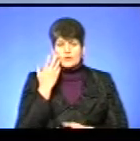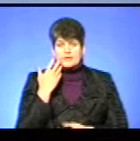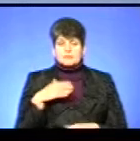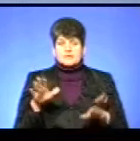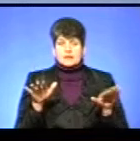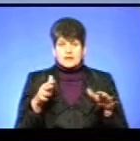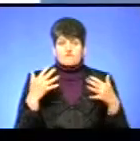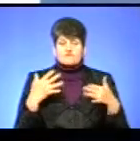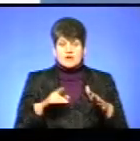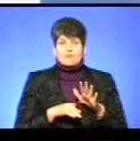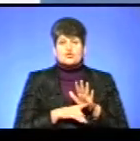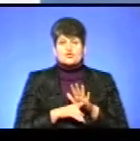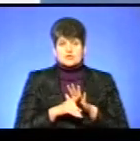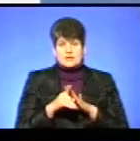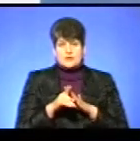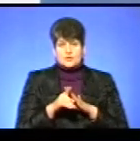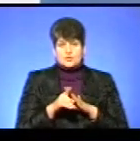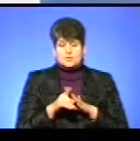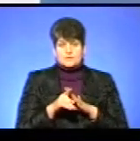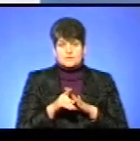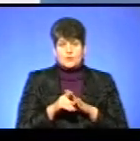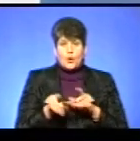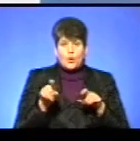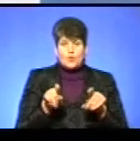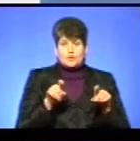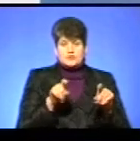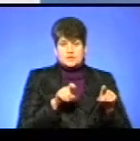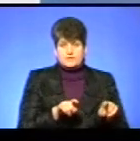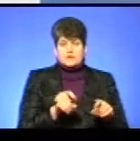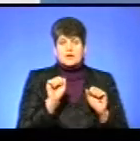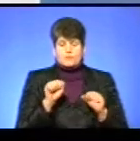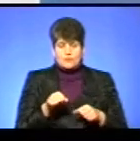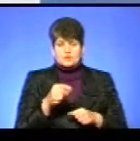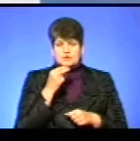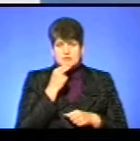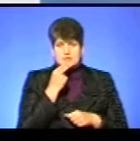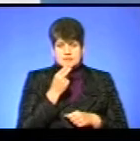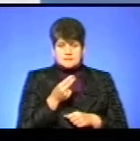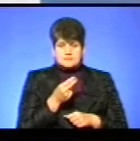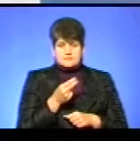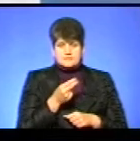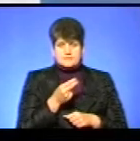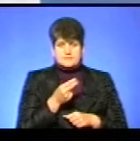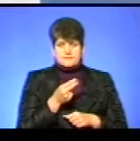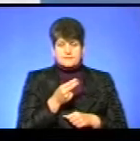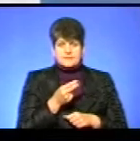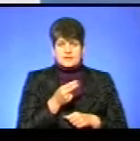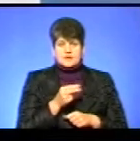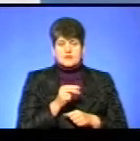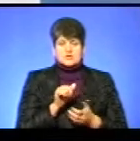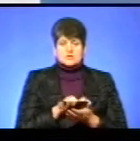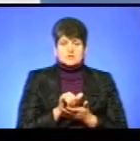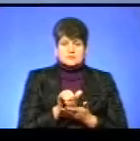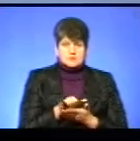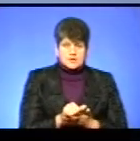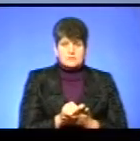вже починають кочівлі, вони живляться, можуть споживати в їжу земноводних, можуть споживати в